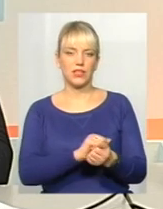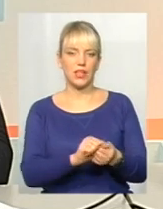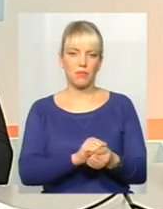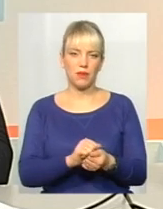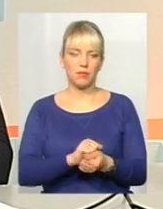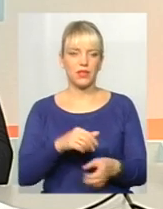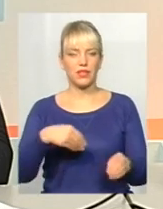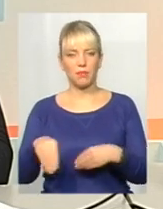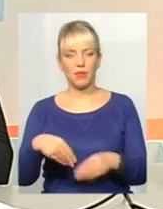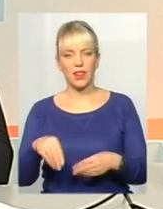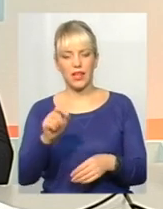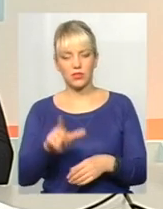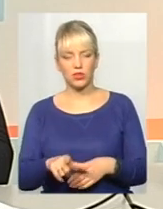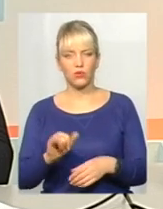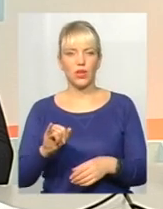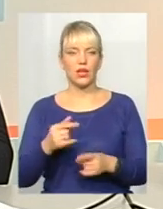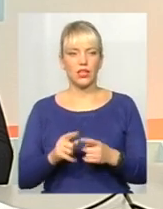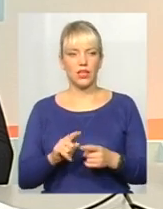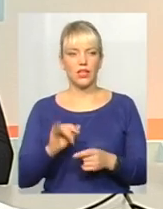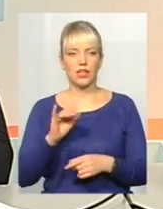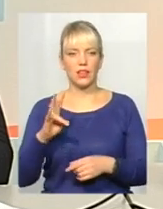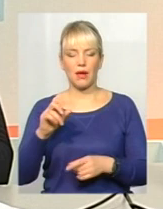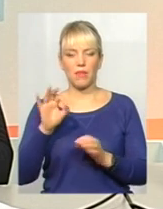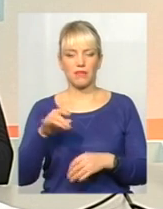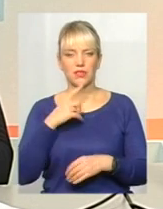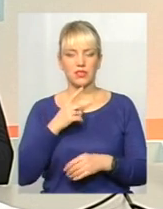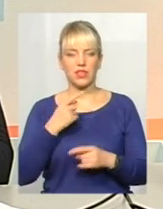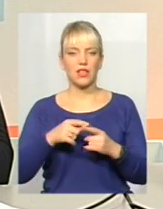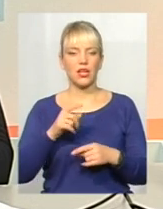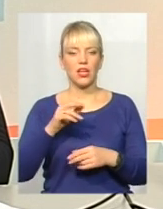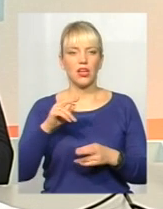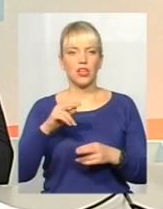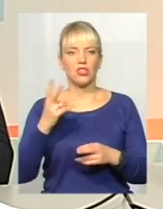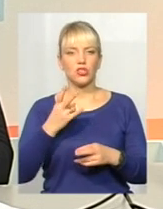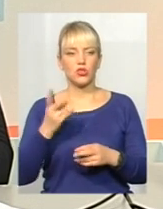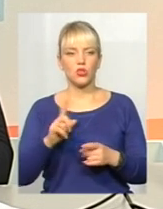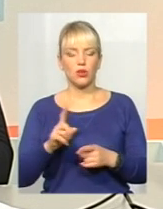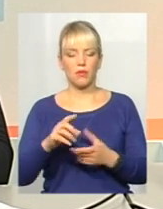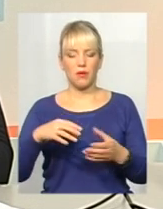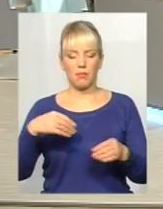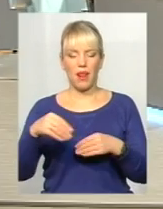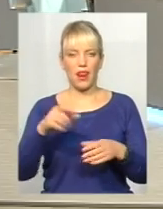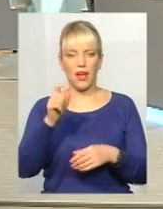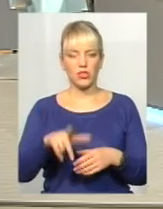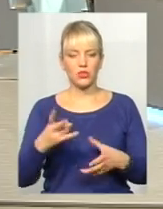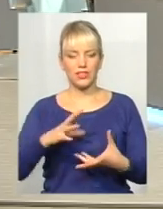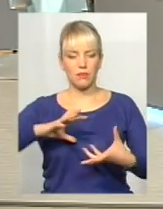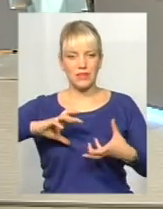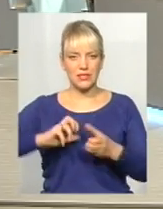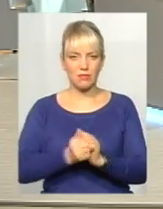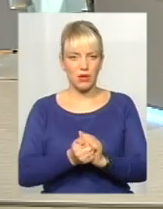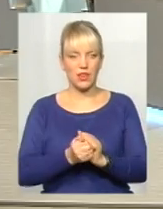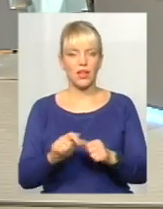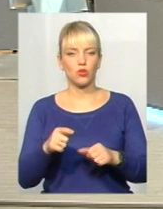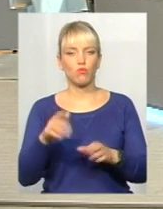пляшку, педпляшку. І пані Інна сказала слушну зауваження про те, що пляшку треба зминати, тому що вона займає повітря в